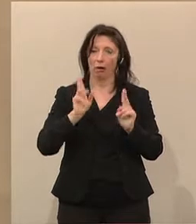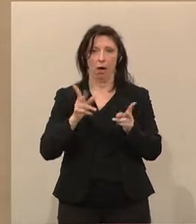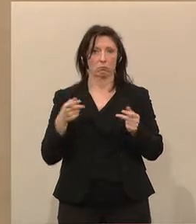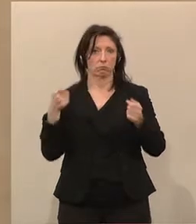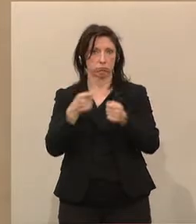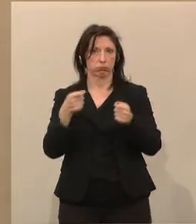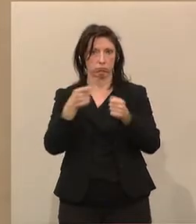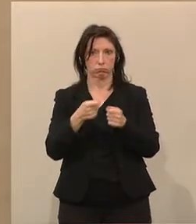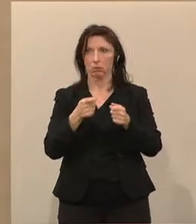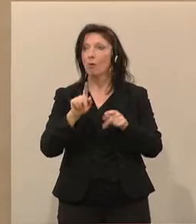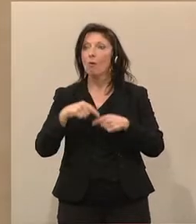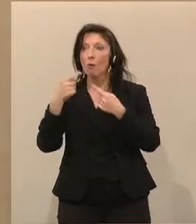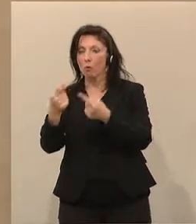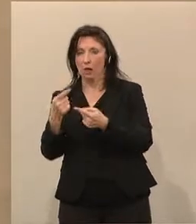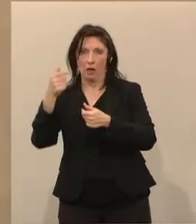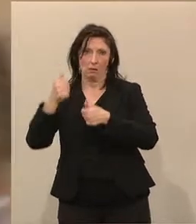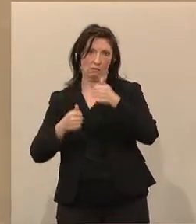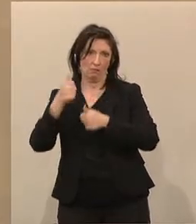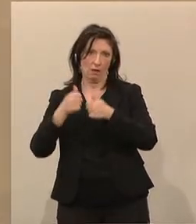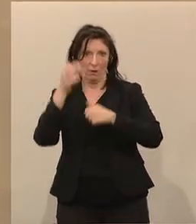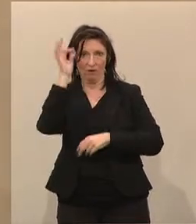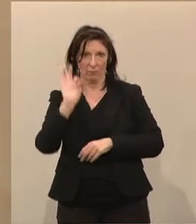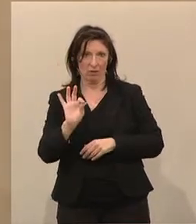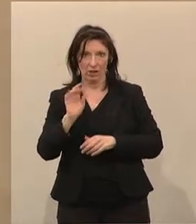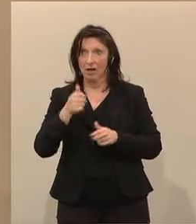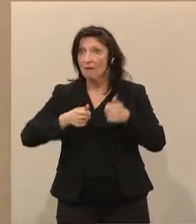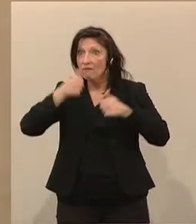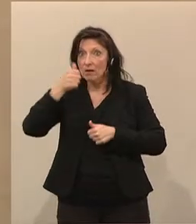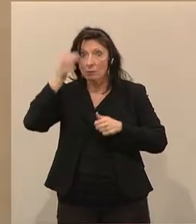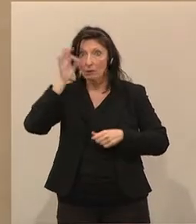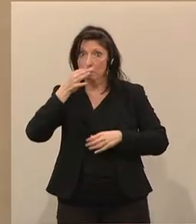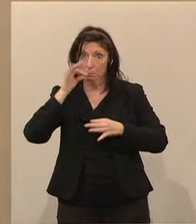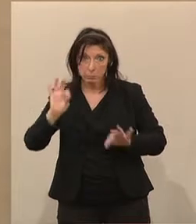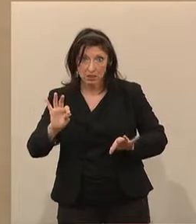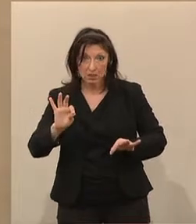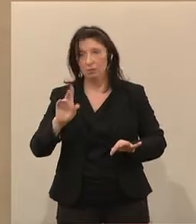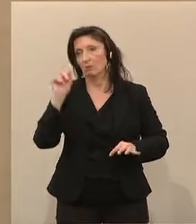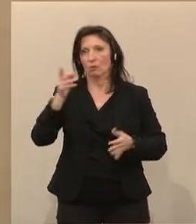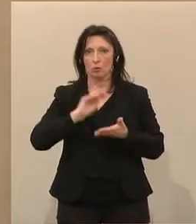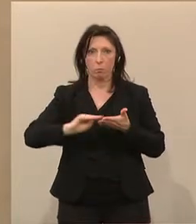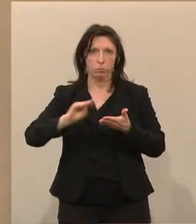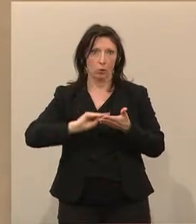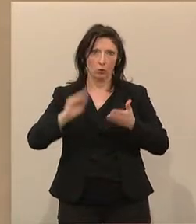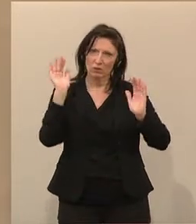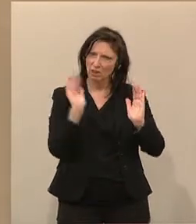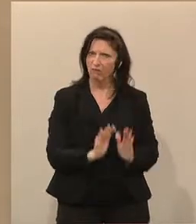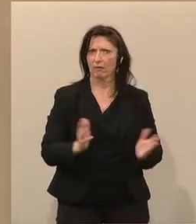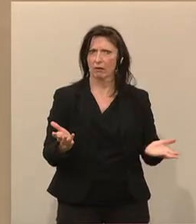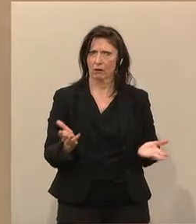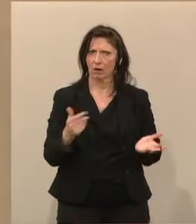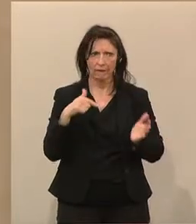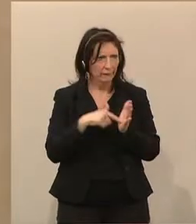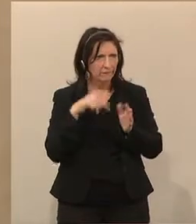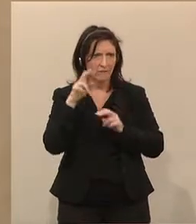und bleiben marktfähig. Die Wettbewerbsfähigkeit wird gesteigert und vor allem der Bürokratieabbau durch die Vereinheitlichung der